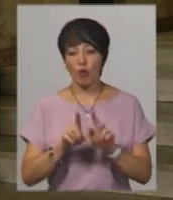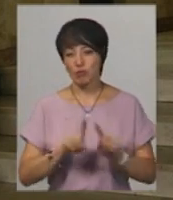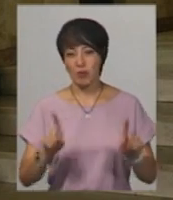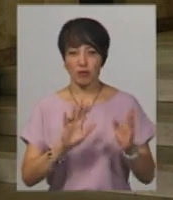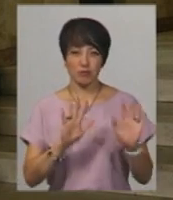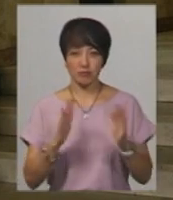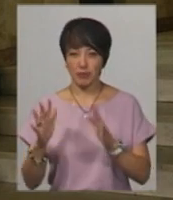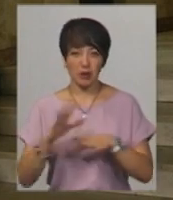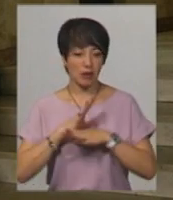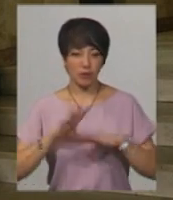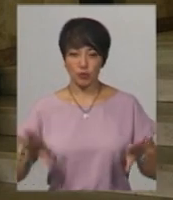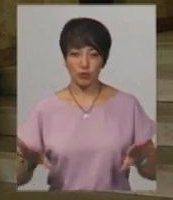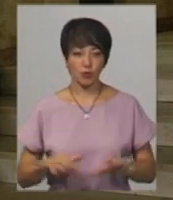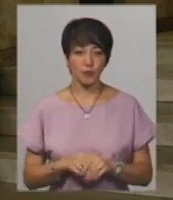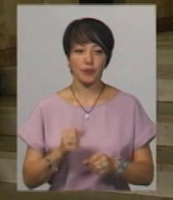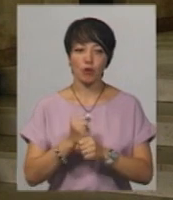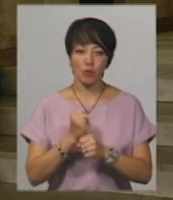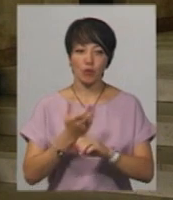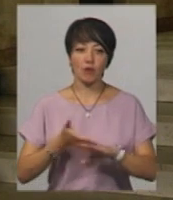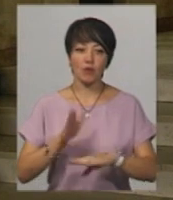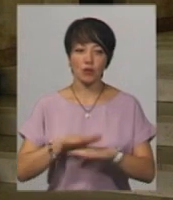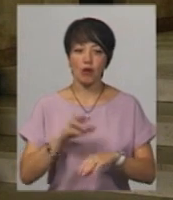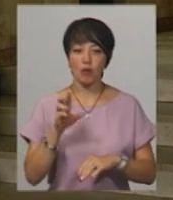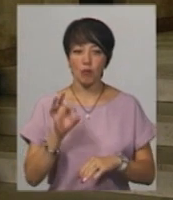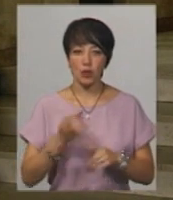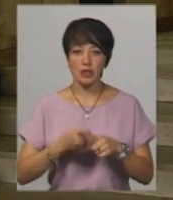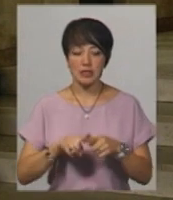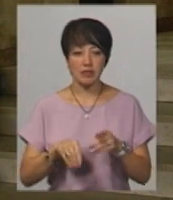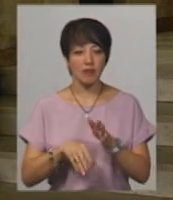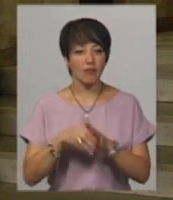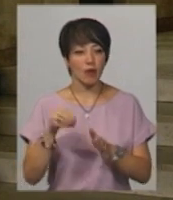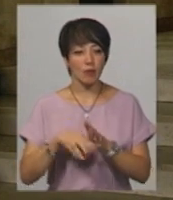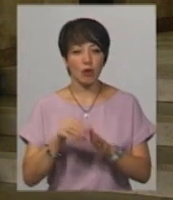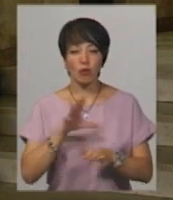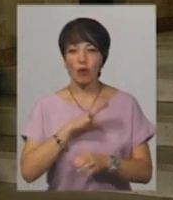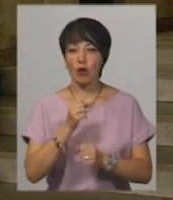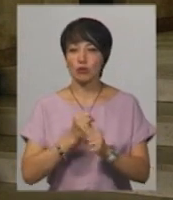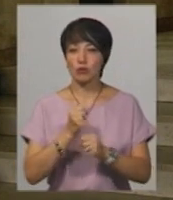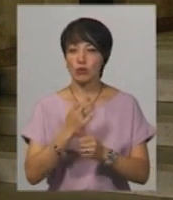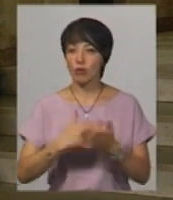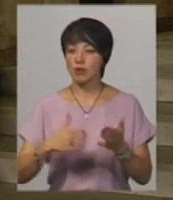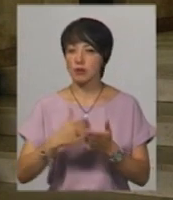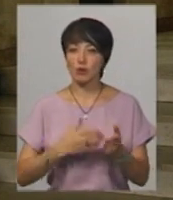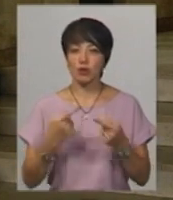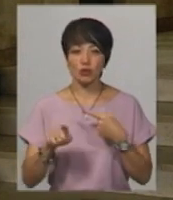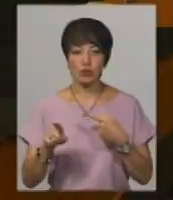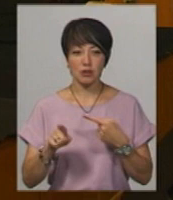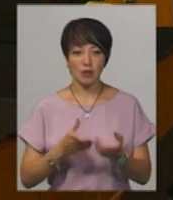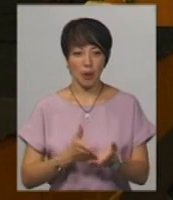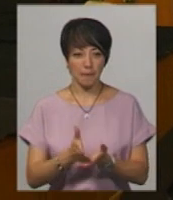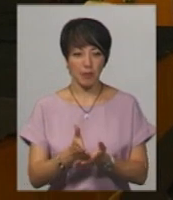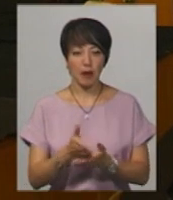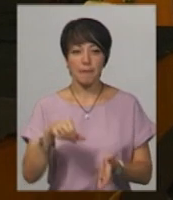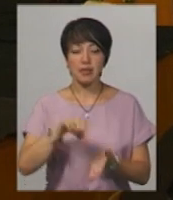ексесів теж не спостерігалося. Робота важка, тому що на ці вибори була розроблена зовсім друга, другий напрямок.